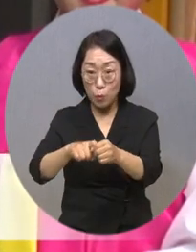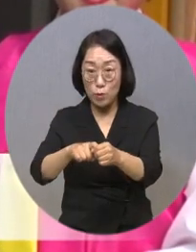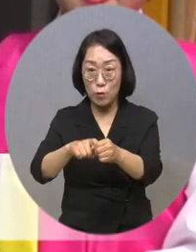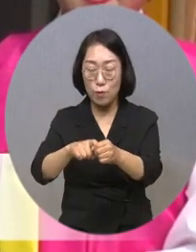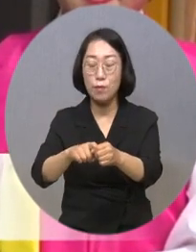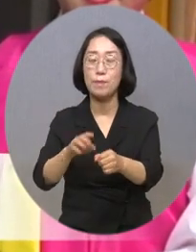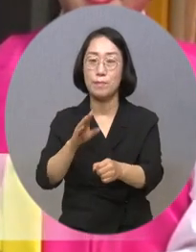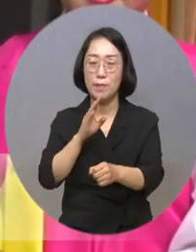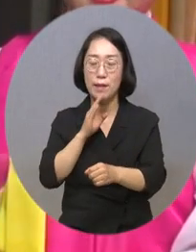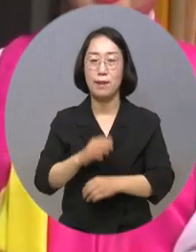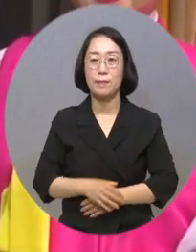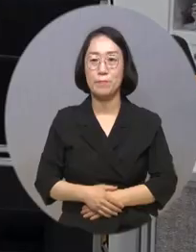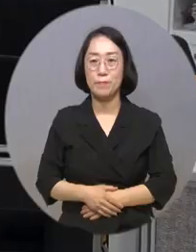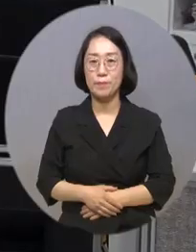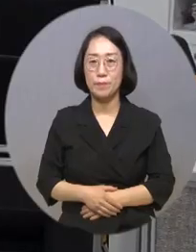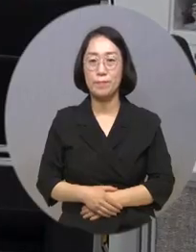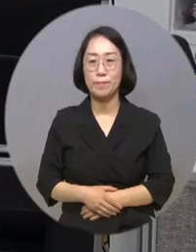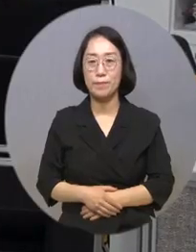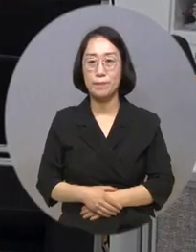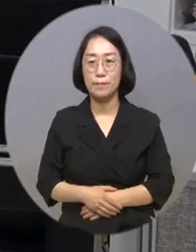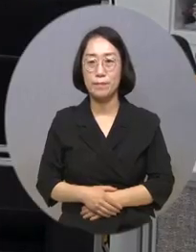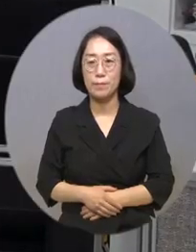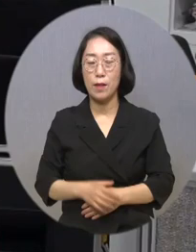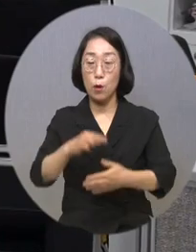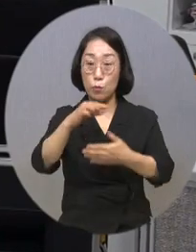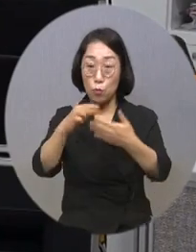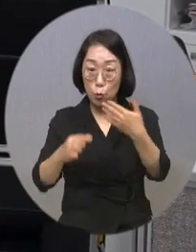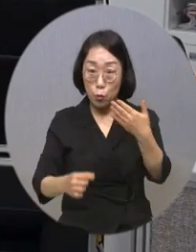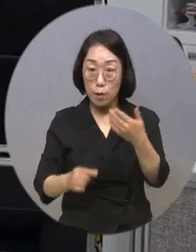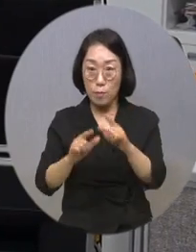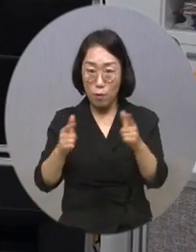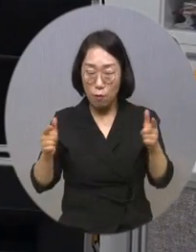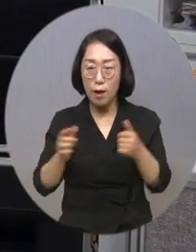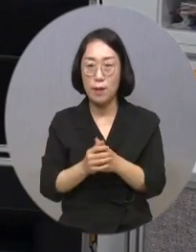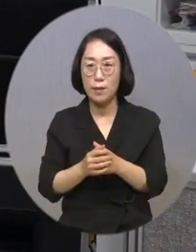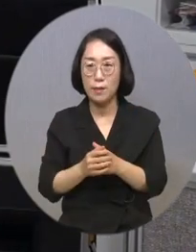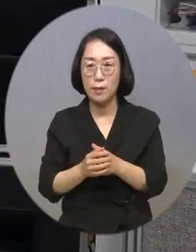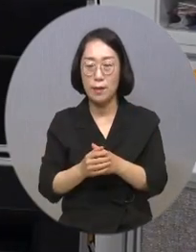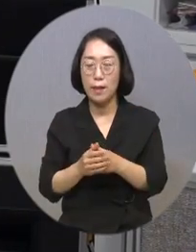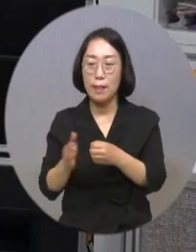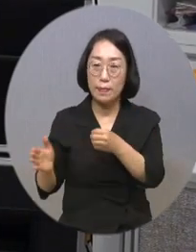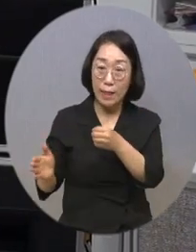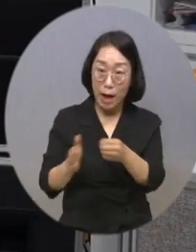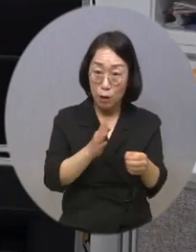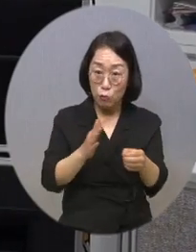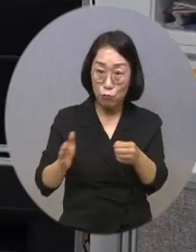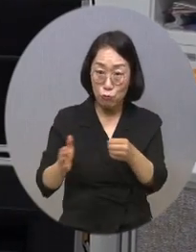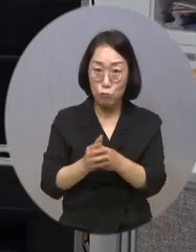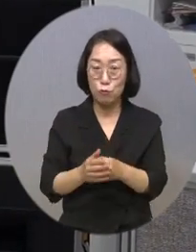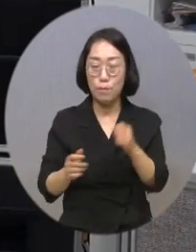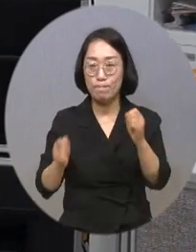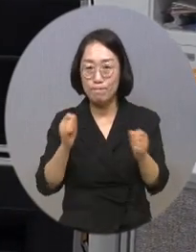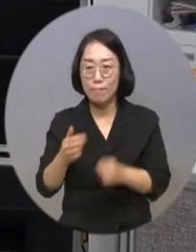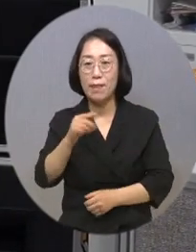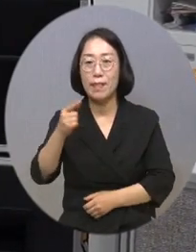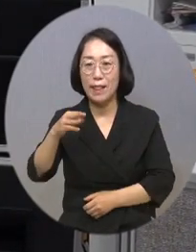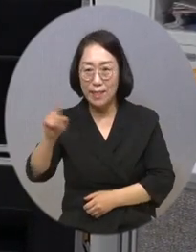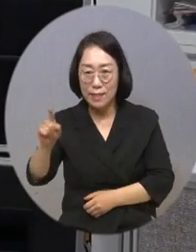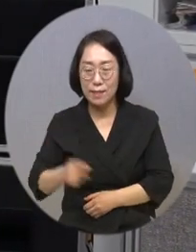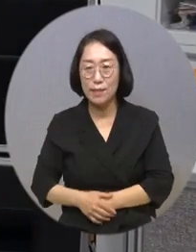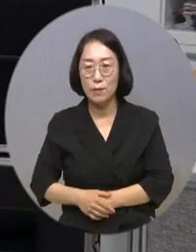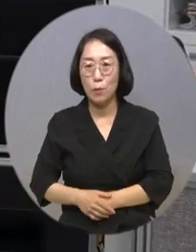사업이라고 보시면 될 것 같습니다. 프로그램으로 뚝딱뚝딱 탁구와 신나는 난타, 아트와 하트,